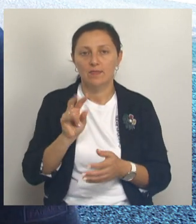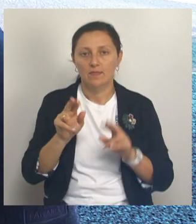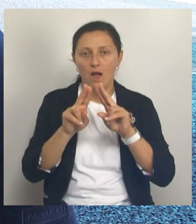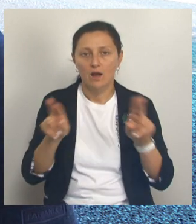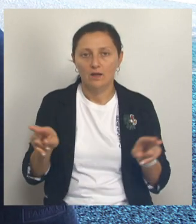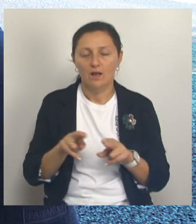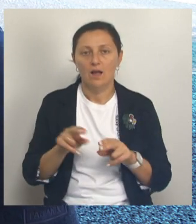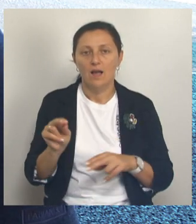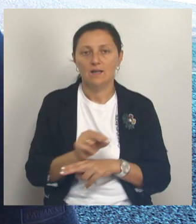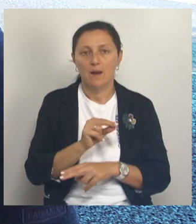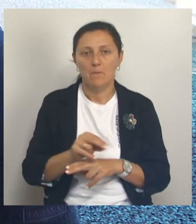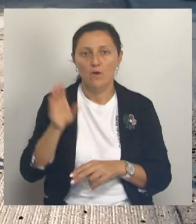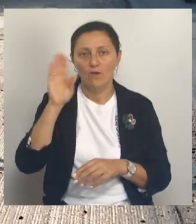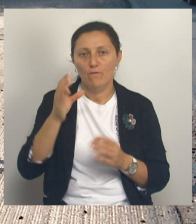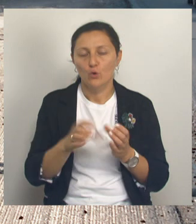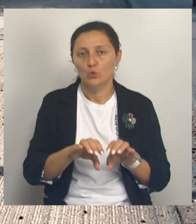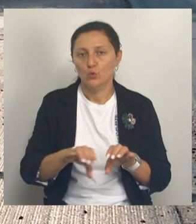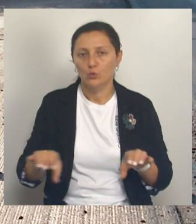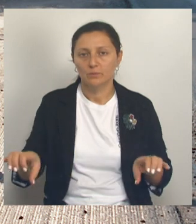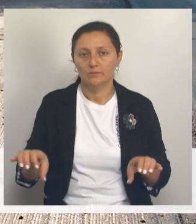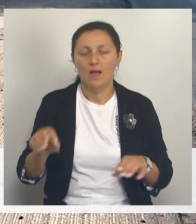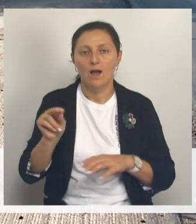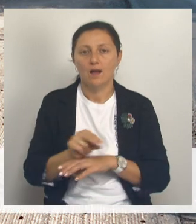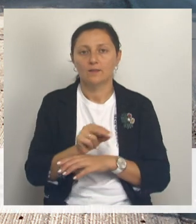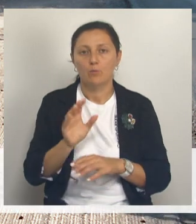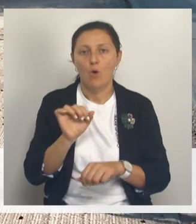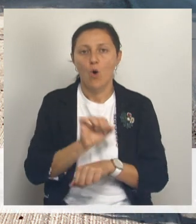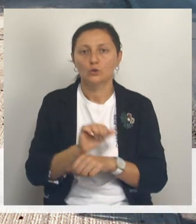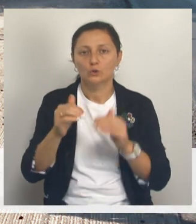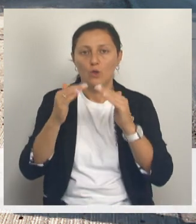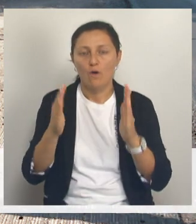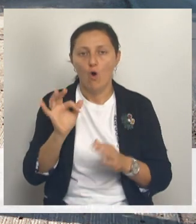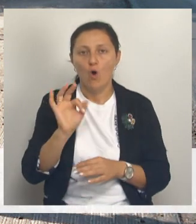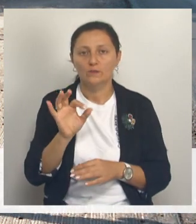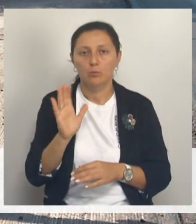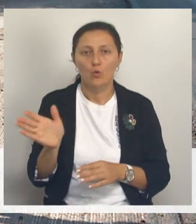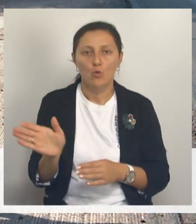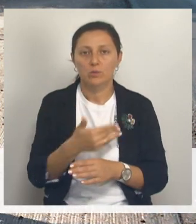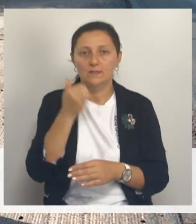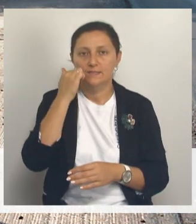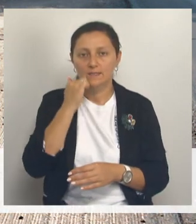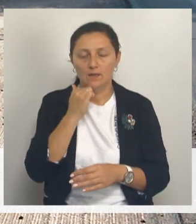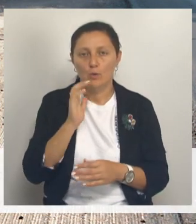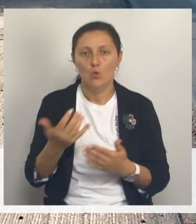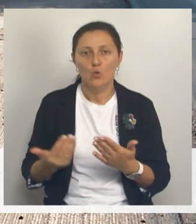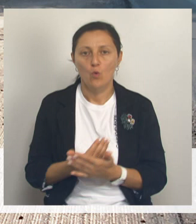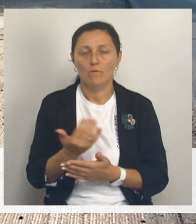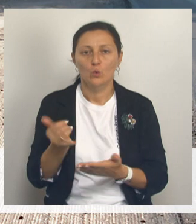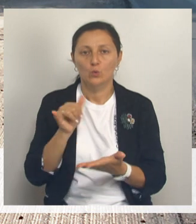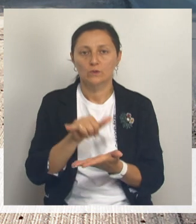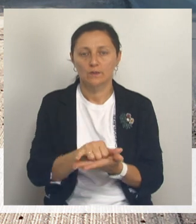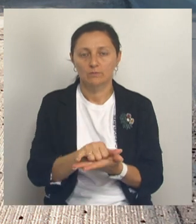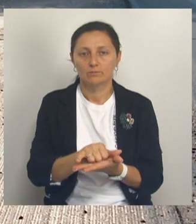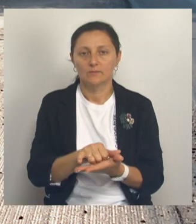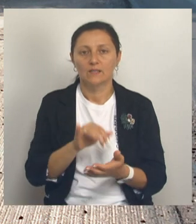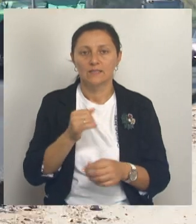ливнёвок, ремонт водопропускных труб. Отремонтируют и остановки. В октябре уберут старые автопавильоны, установят новые. Также обустроят